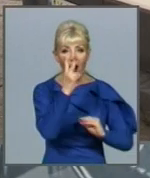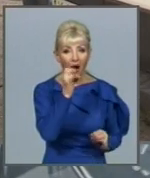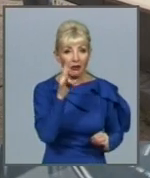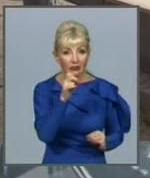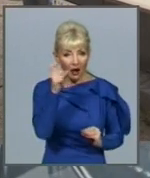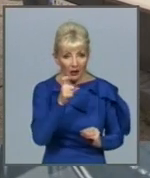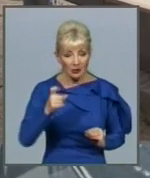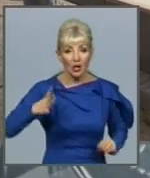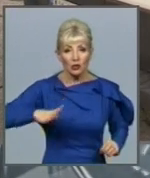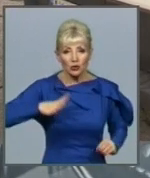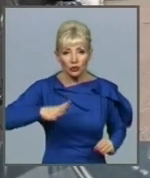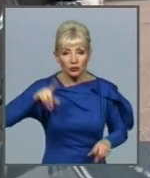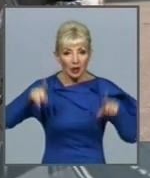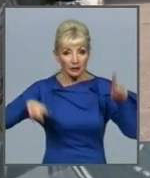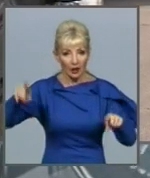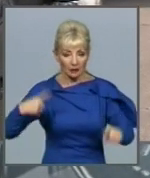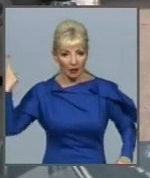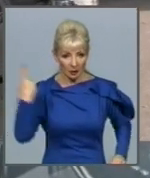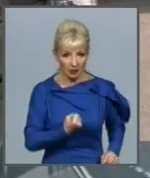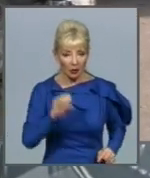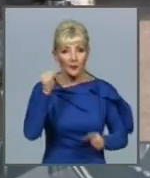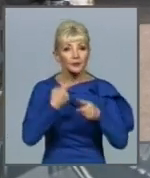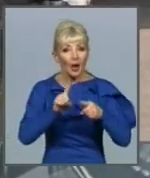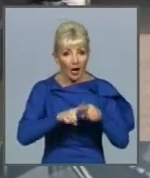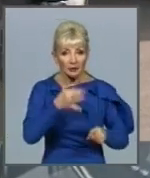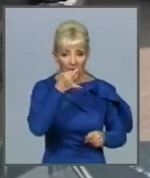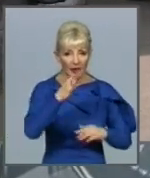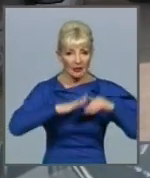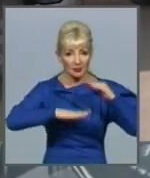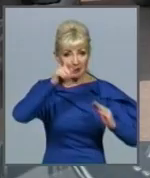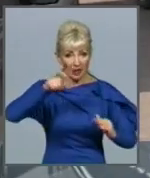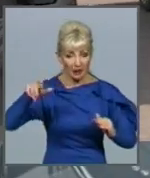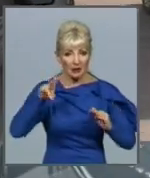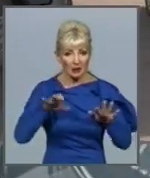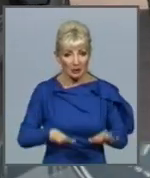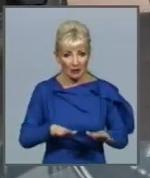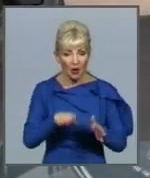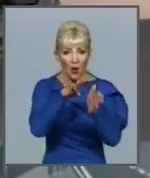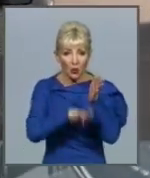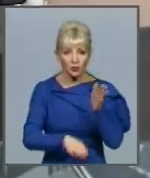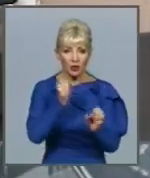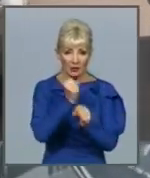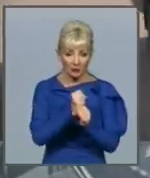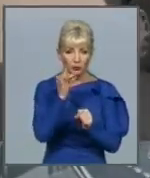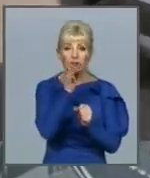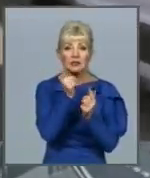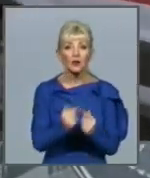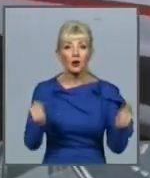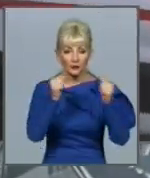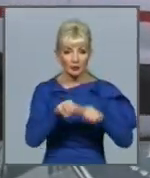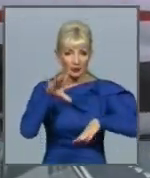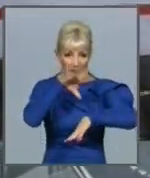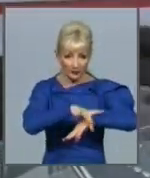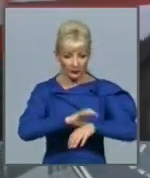інколи навіть тиждень. А це, як зазначають фахівці на місцях, ускладнює роботу із своєчасного виявлення коронавірусної